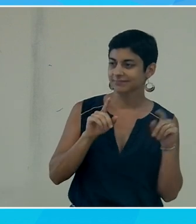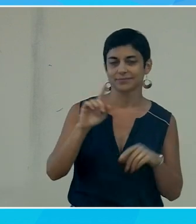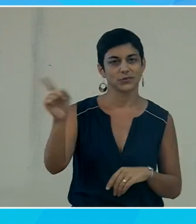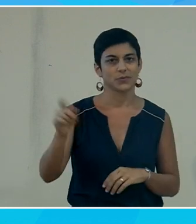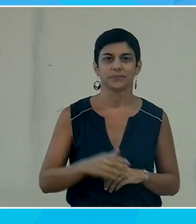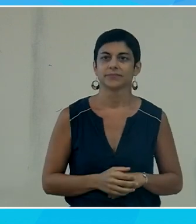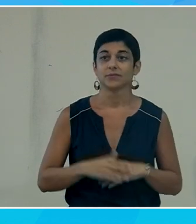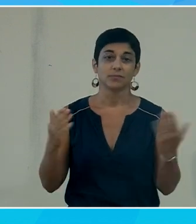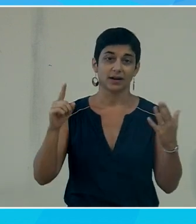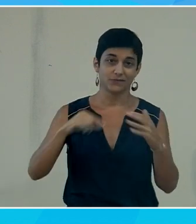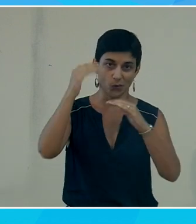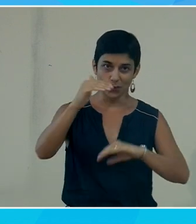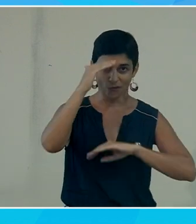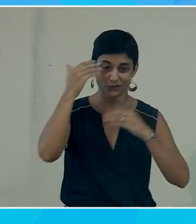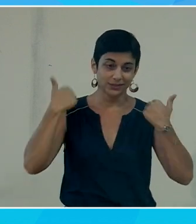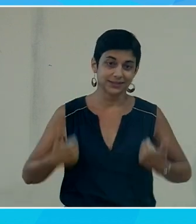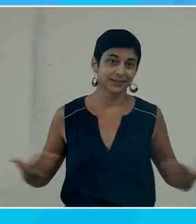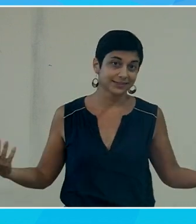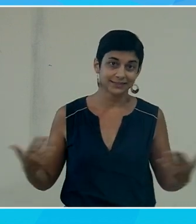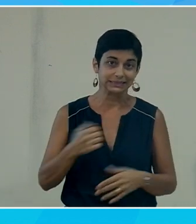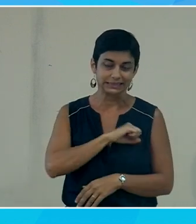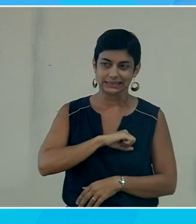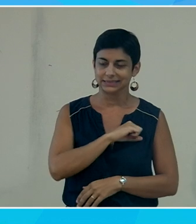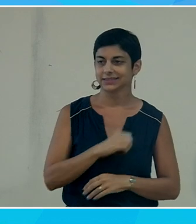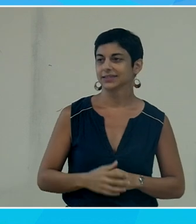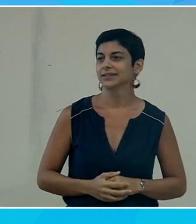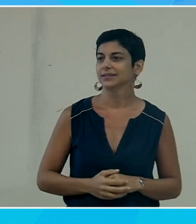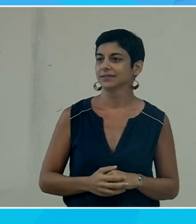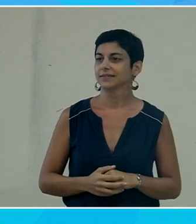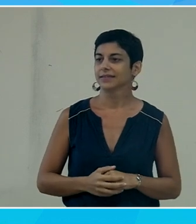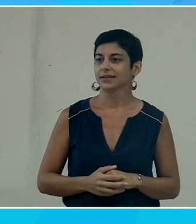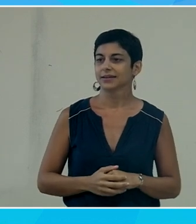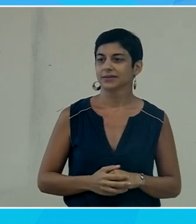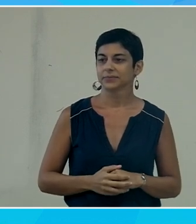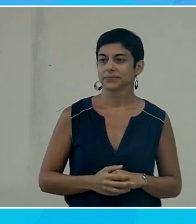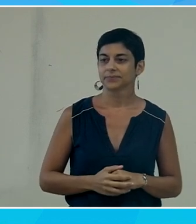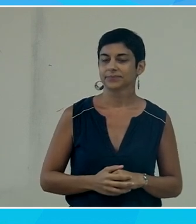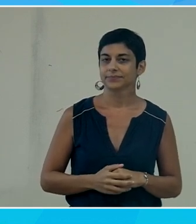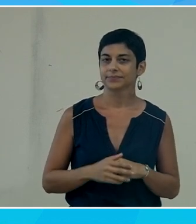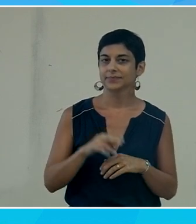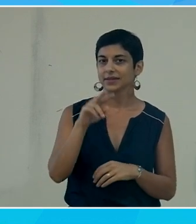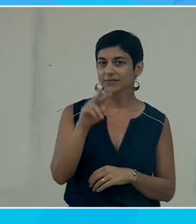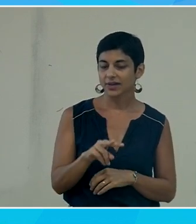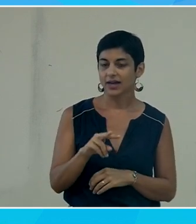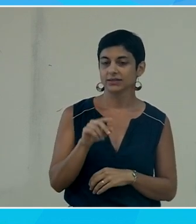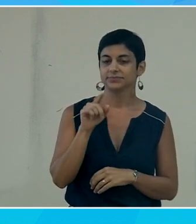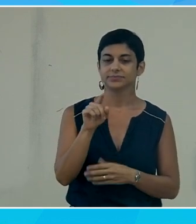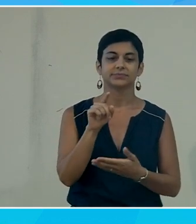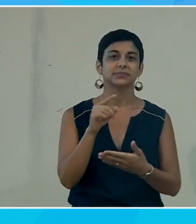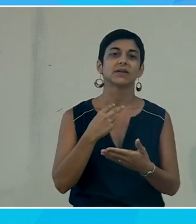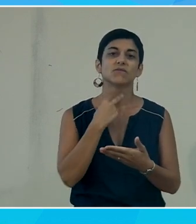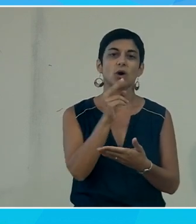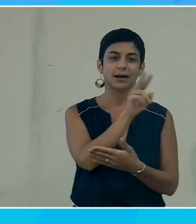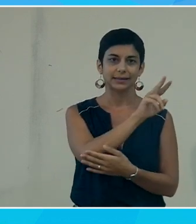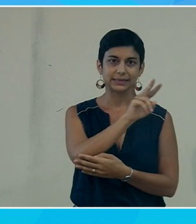va falloir me croire sur mesure, sur parole, pardon. Ce qui est impressionnant en fait dans cette lecture à voix haute,